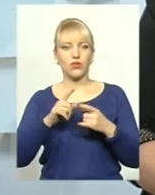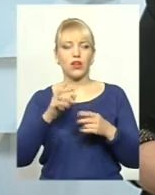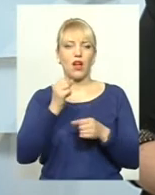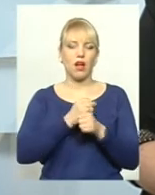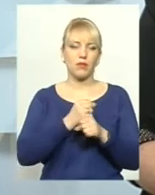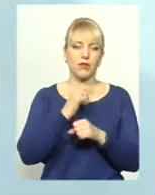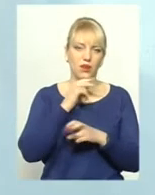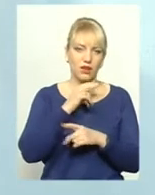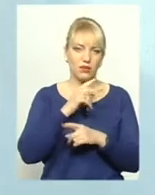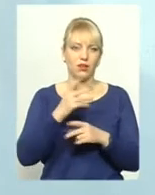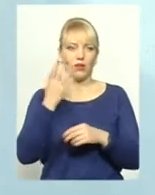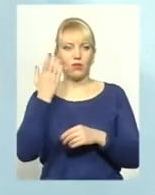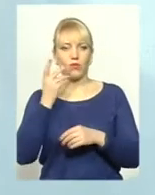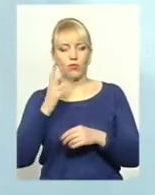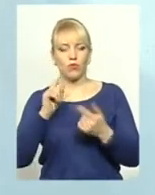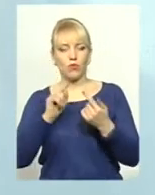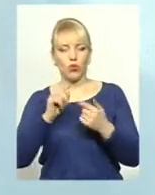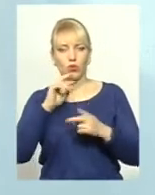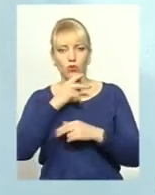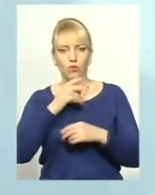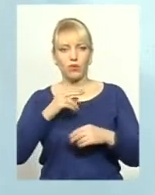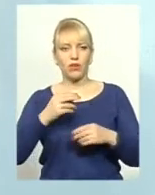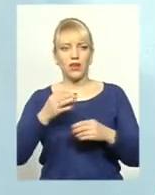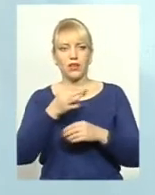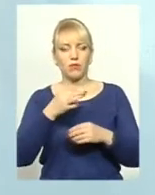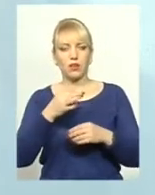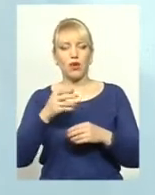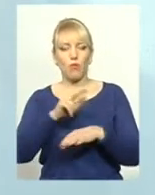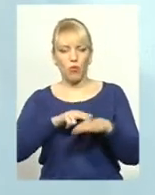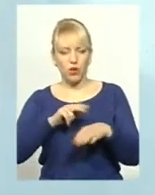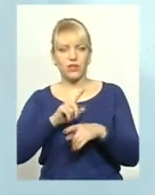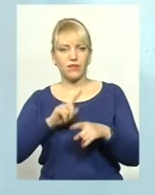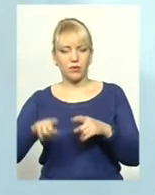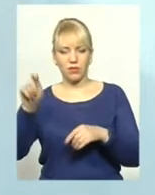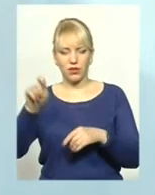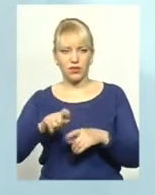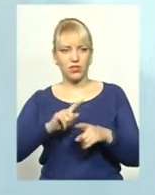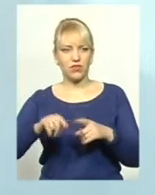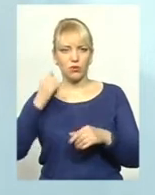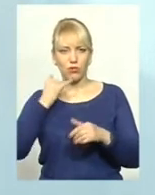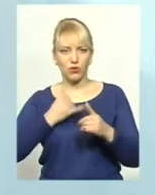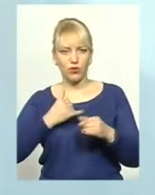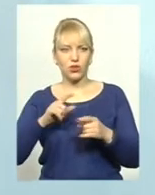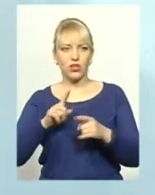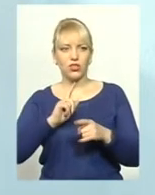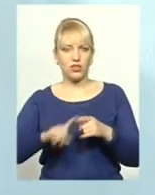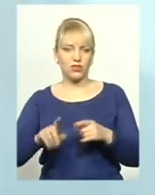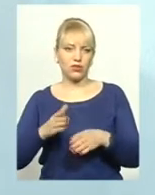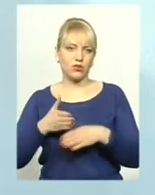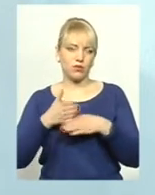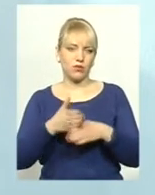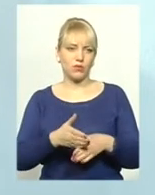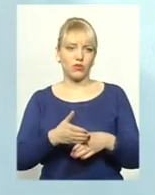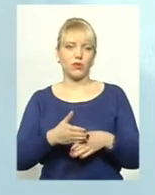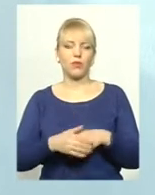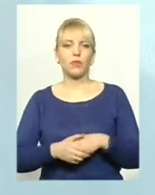протиотрудний препарат, поліція вже під'їде і далі вже зізвониться з нами і ми будемо чим наскоріше цю справу